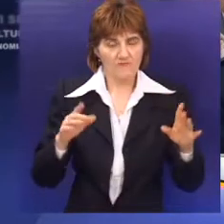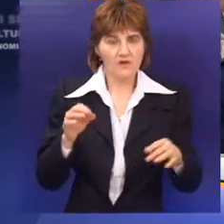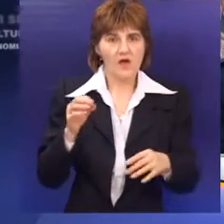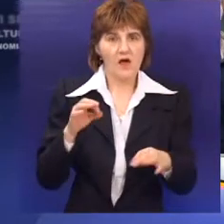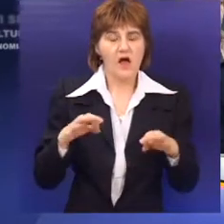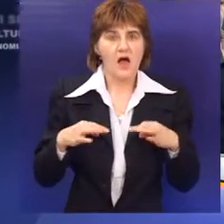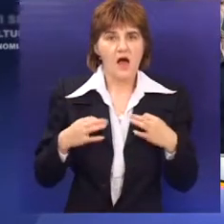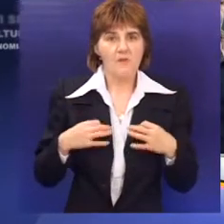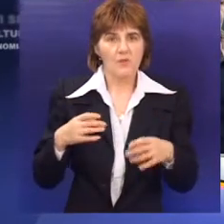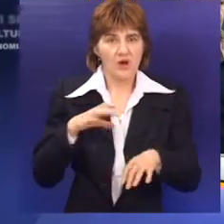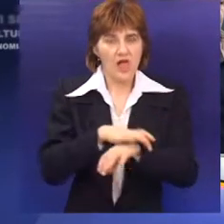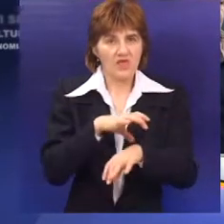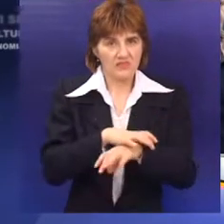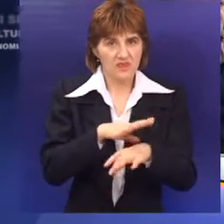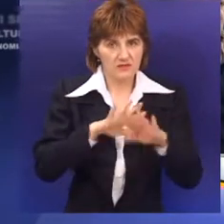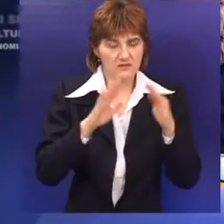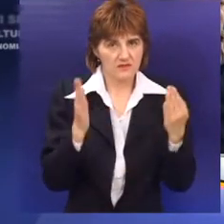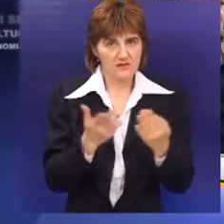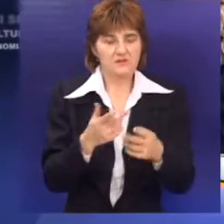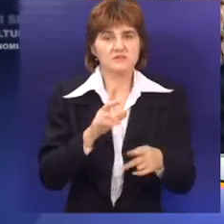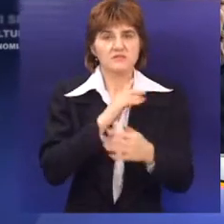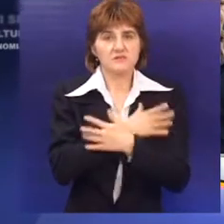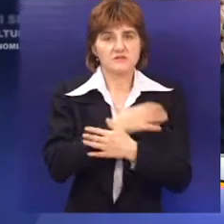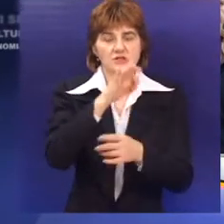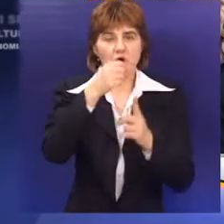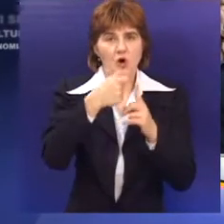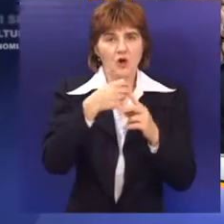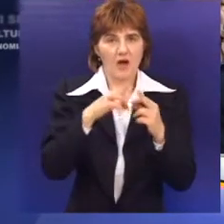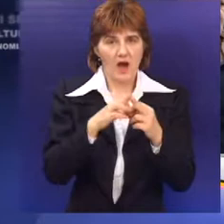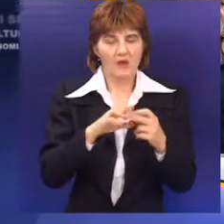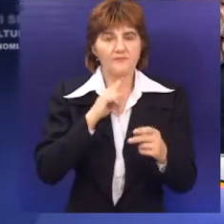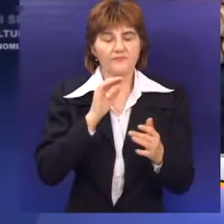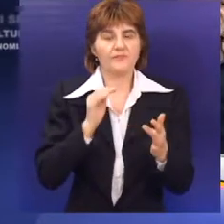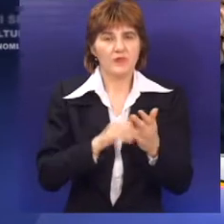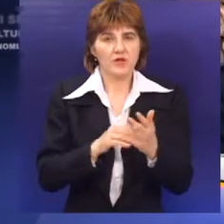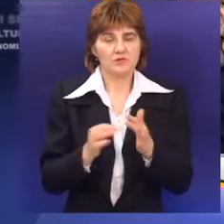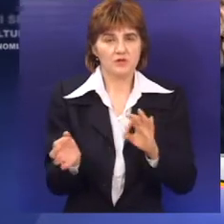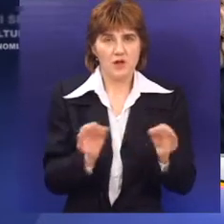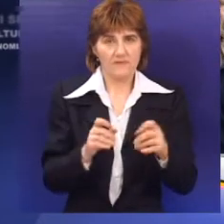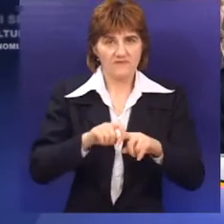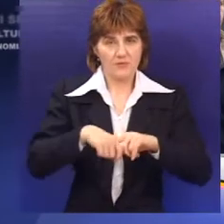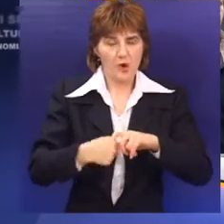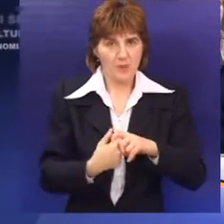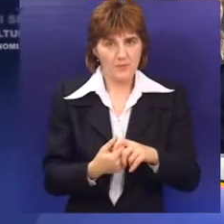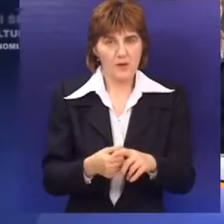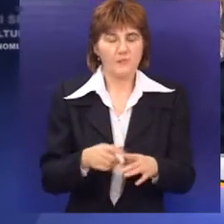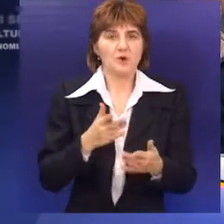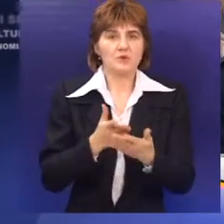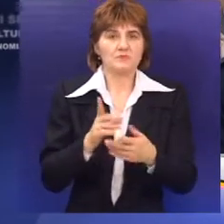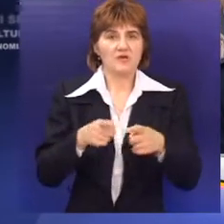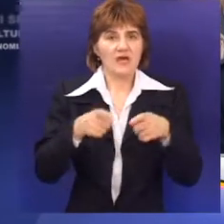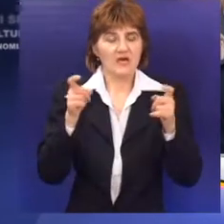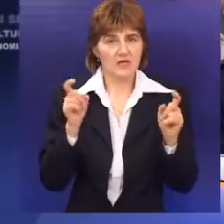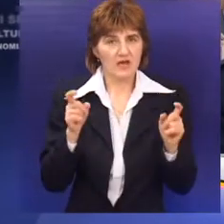otvaranjem ambulante u mesnoj zajednici Zorka i imamo još dalje planove, nabavljamo opremu također za službu